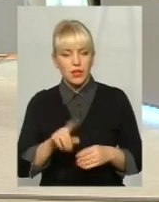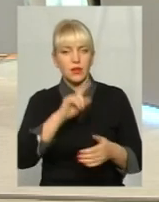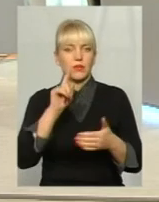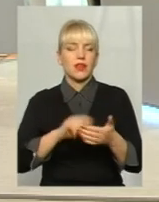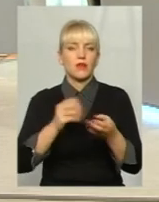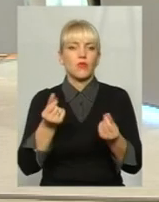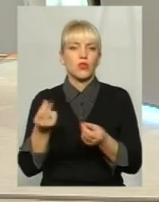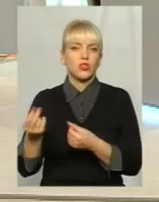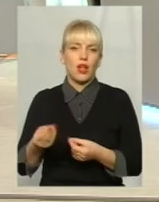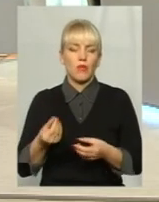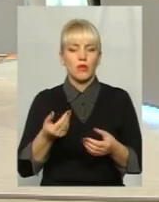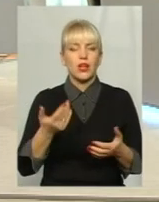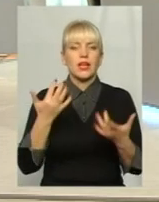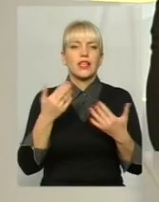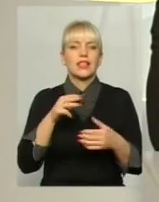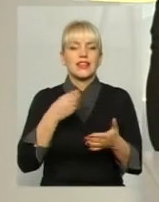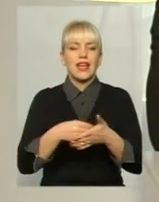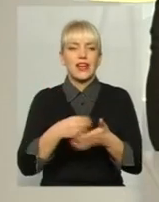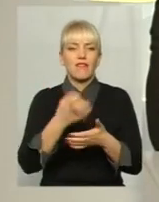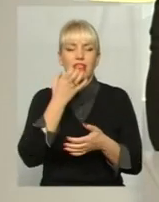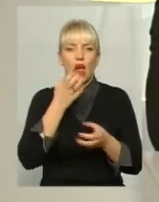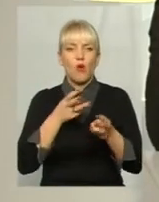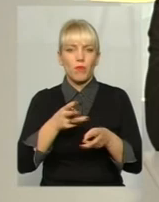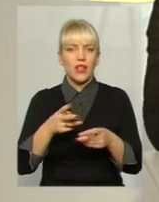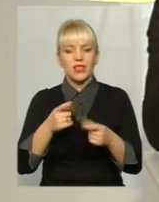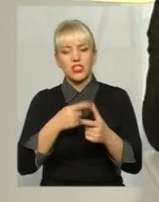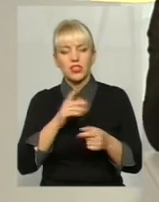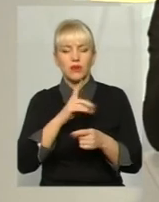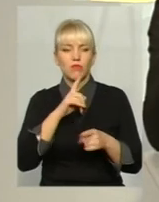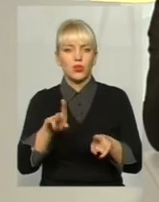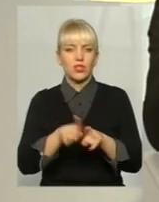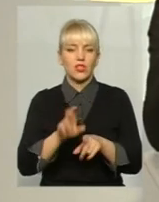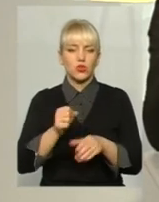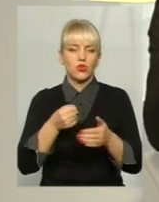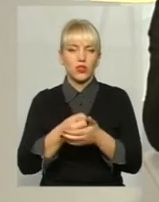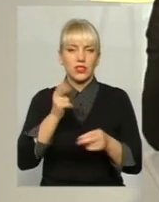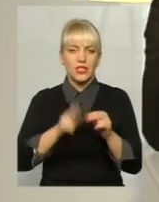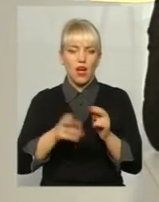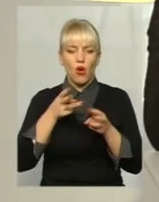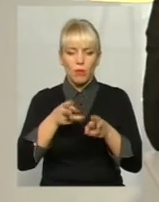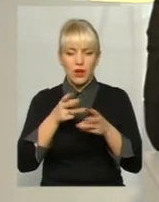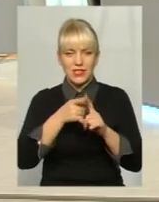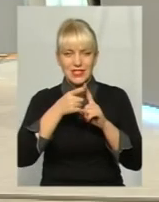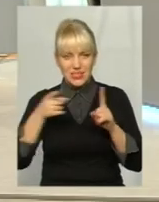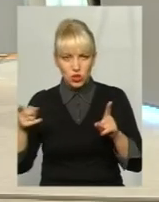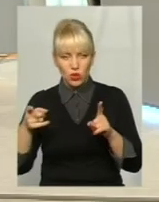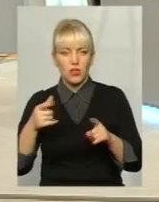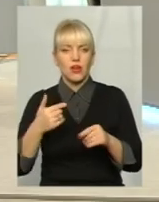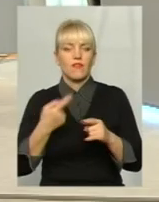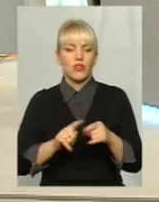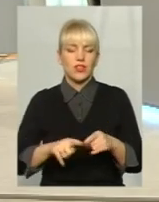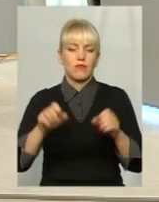грошах, кишені, все ж таки, тарифи на опалення, чи не станція так, що до кінця опального засону сезону, перепрошую, вони